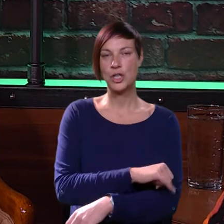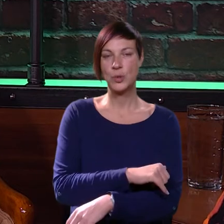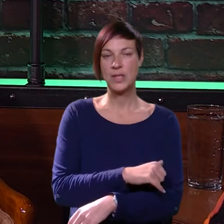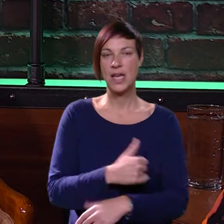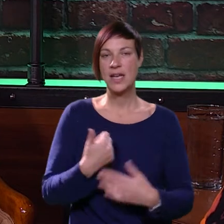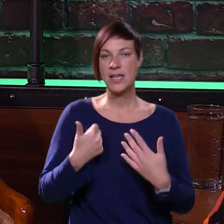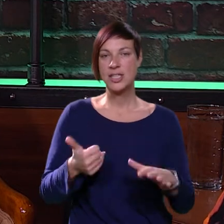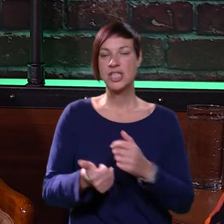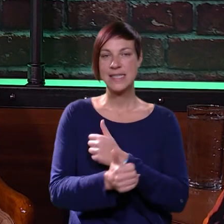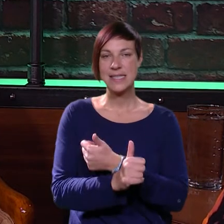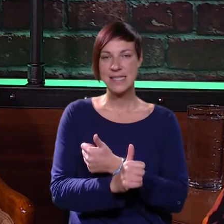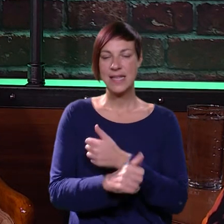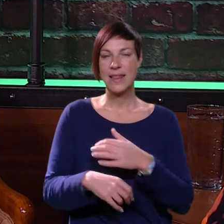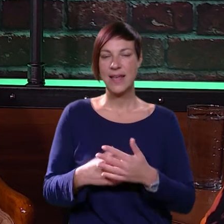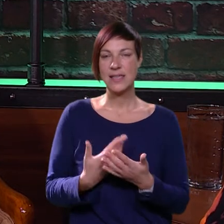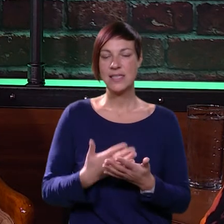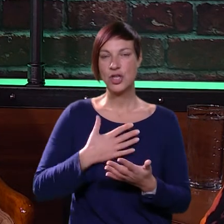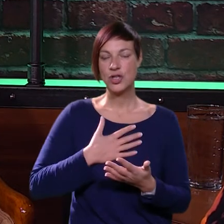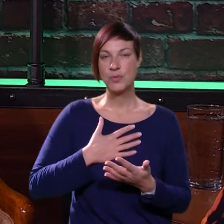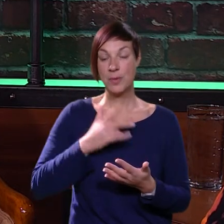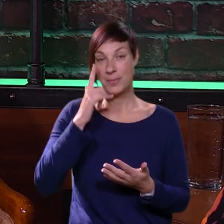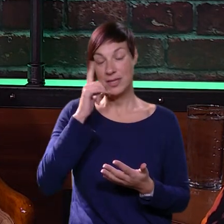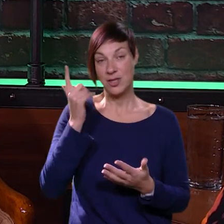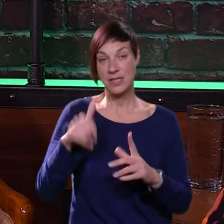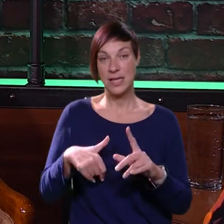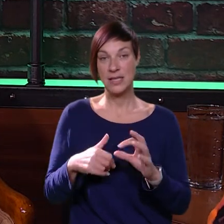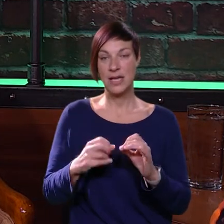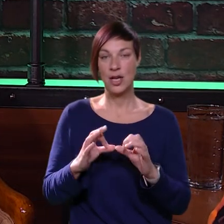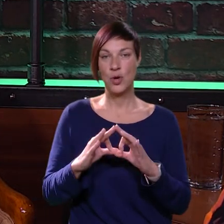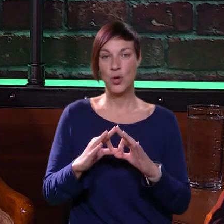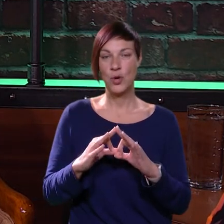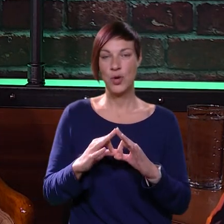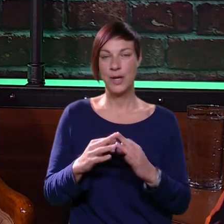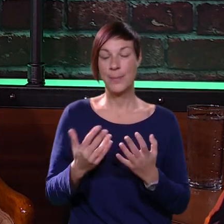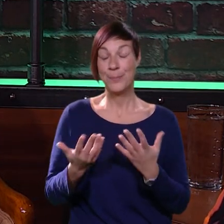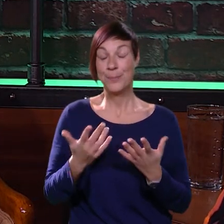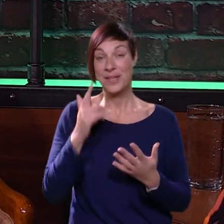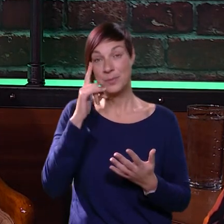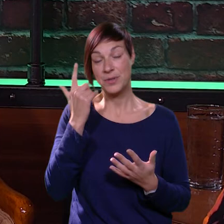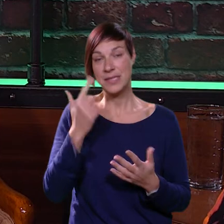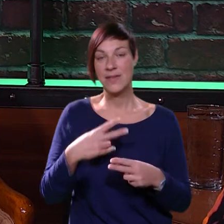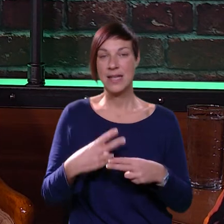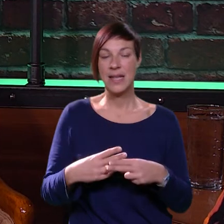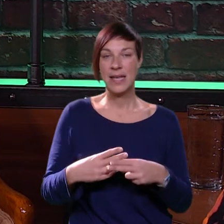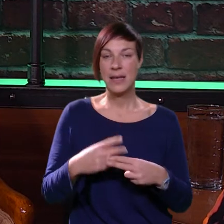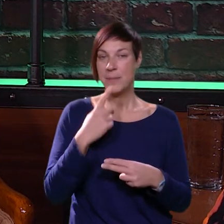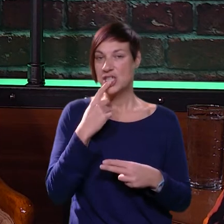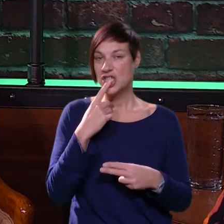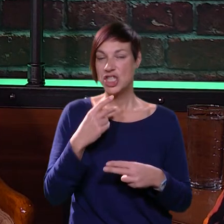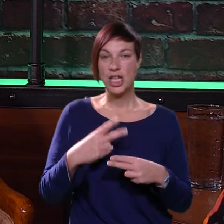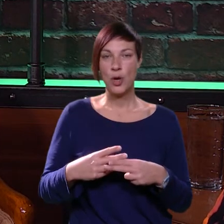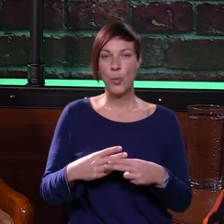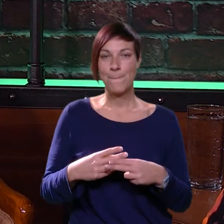godinu dono, 16-11. Smo mi doznali da je Lori, pa prepostavljali smo da boluje od te